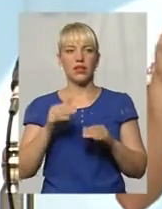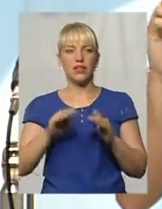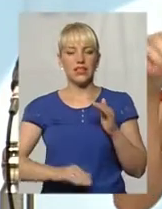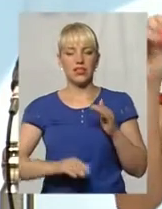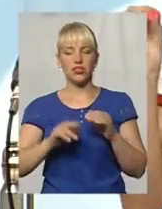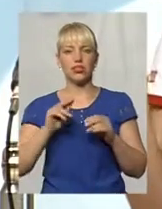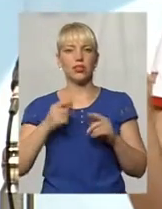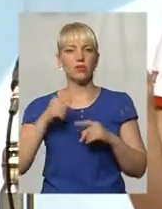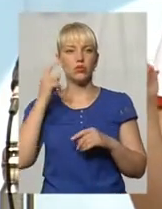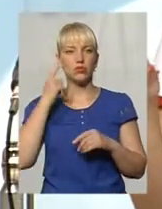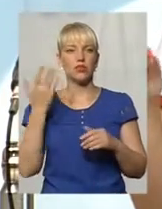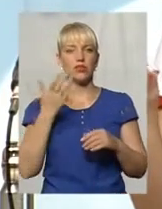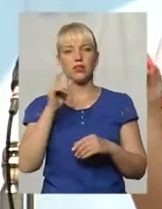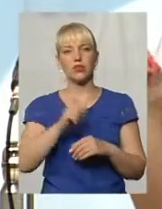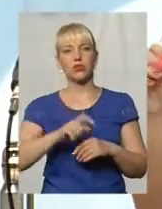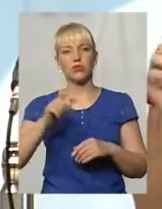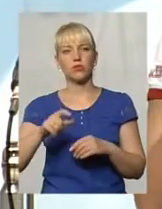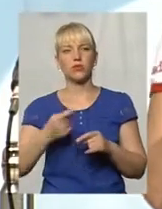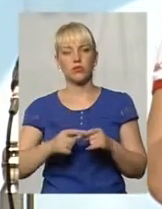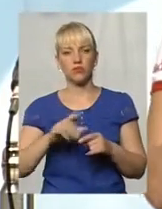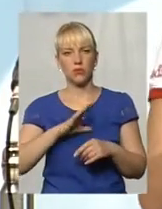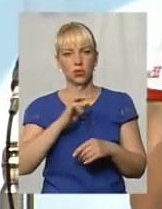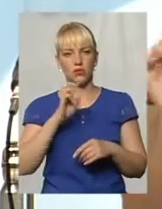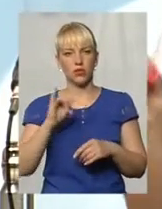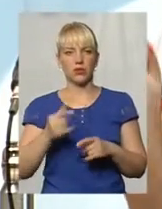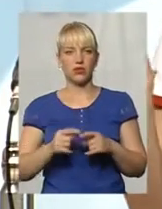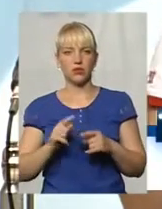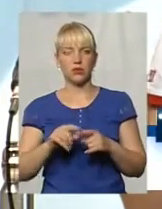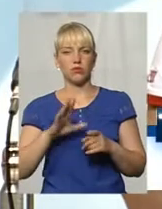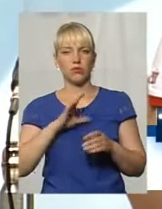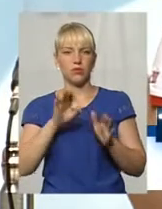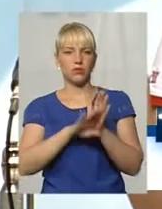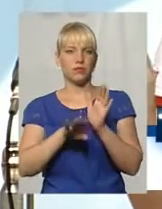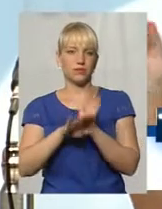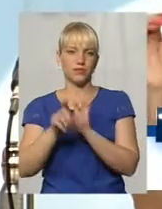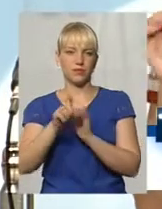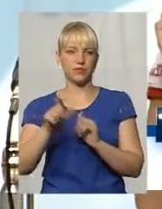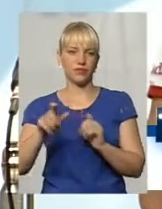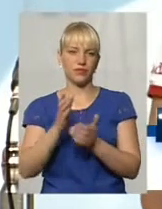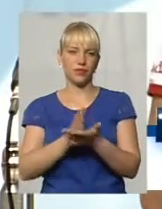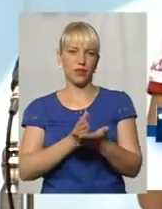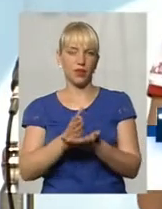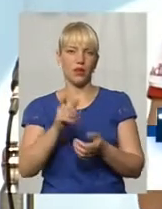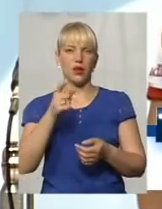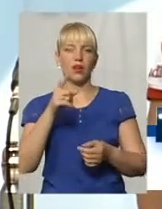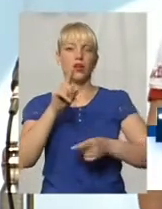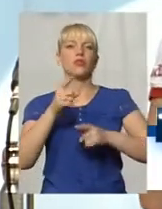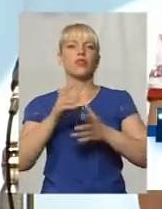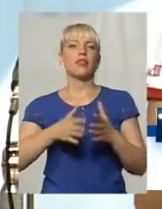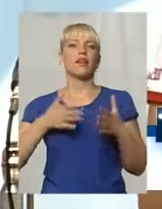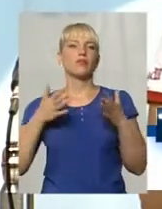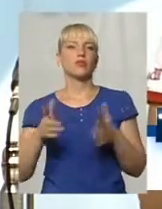саме посадові особи це були, то це були б нижчого рангу посадові особи. Тому що найбільше, що ми